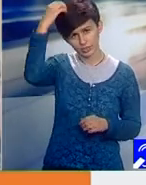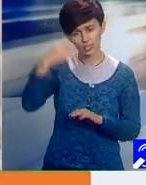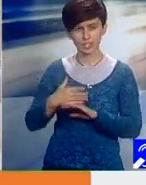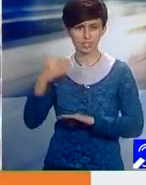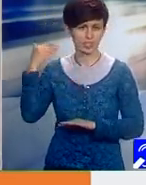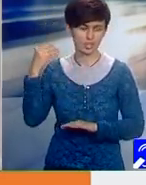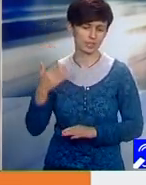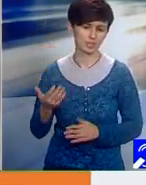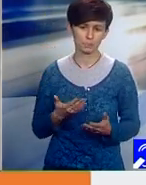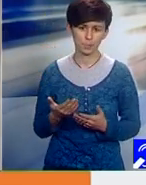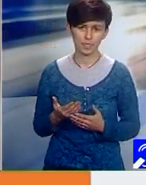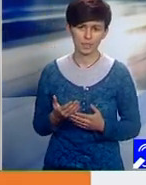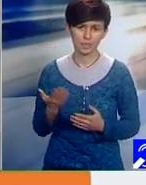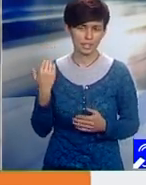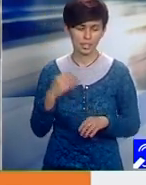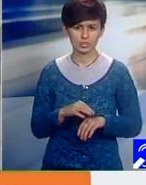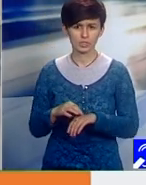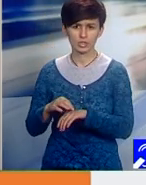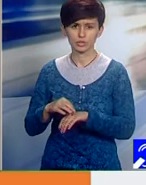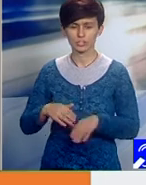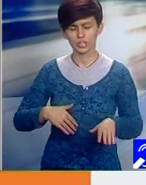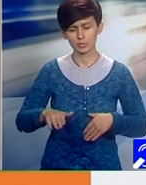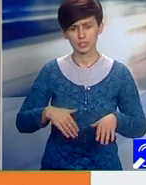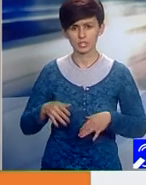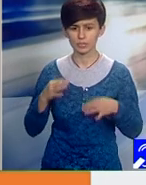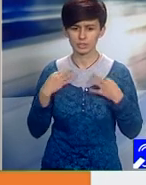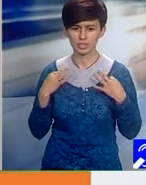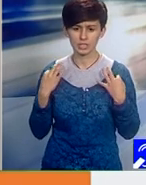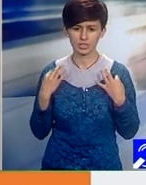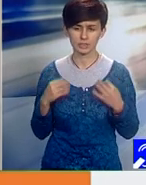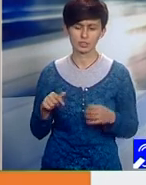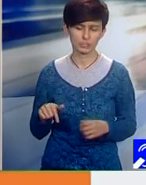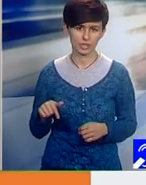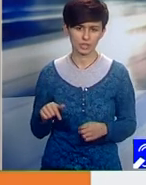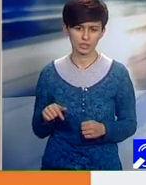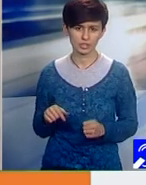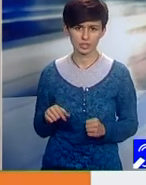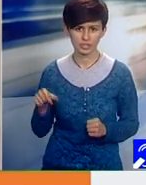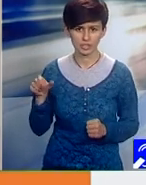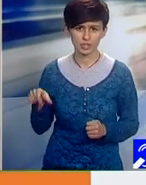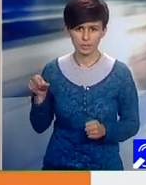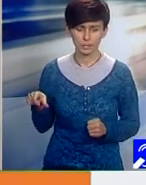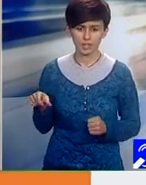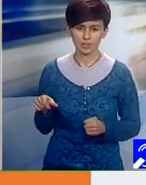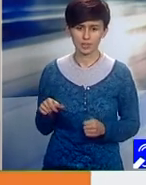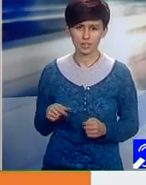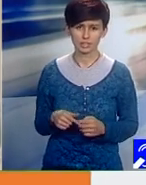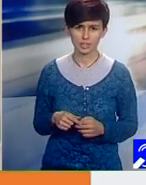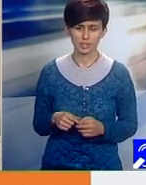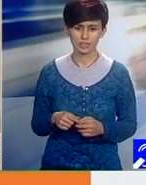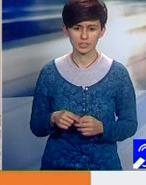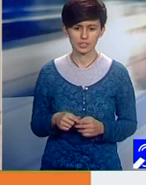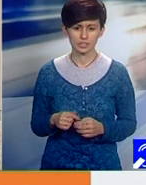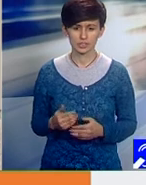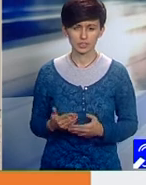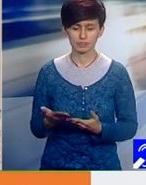la conducerea Ministerului Sănătății și acești tehnocrați au pus bomboana pe colivea